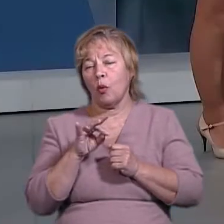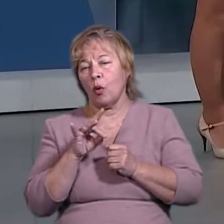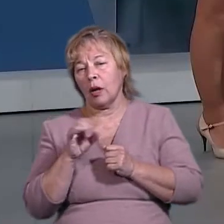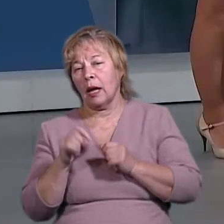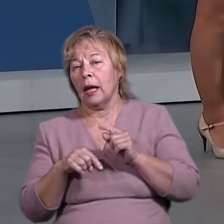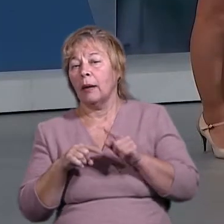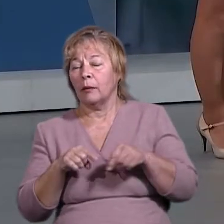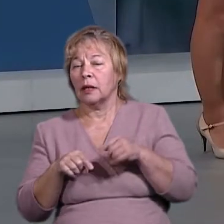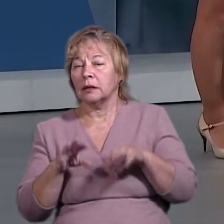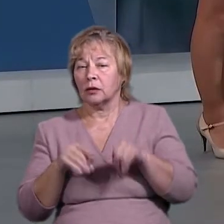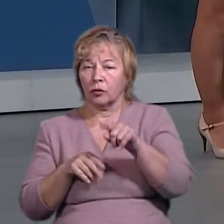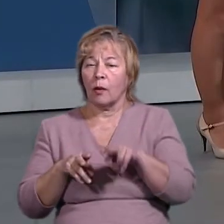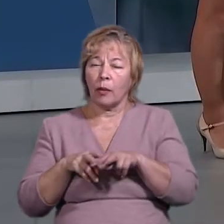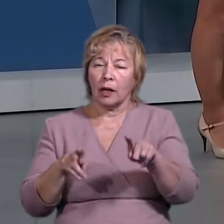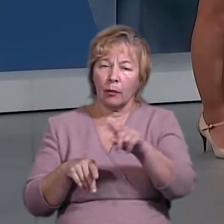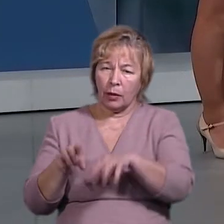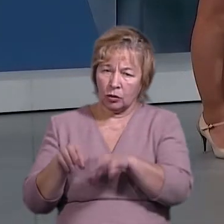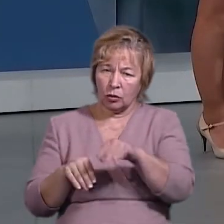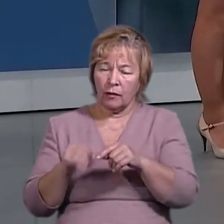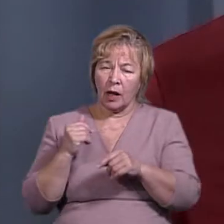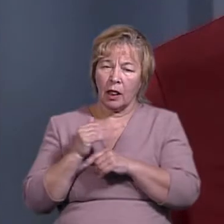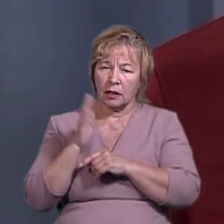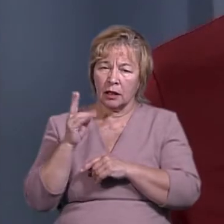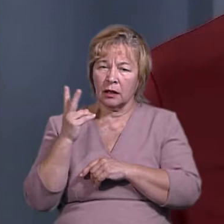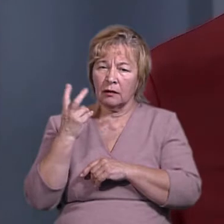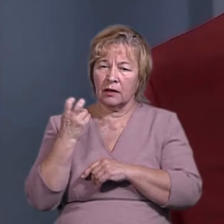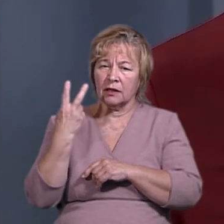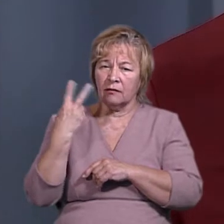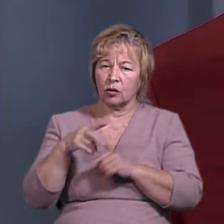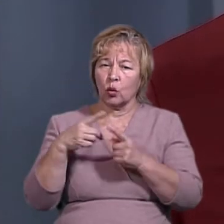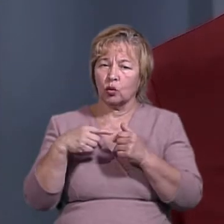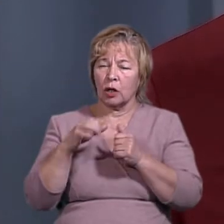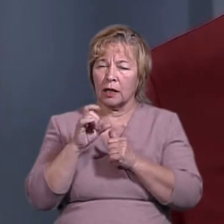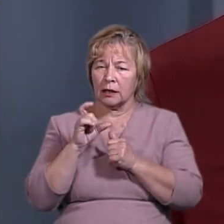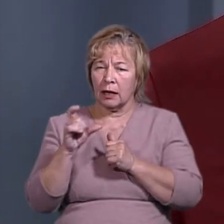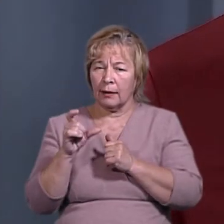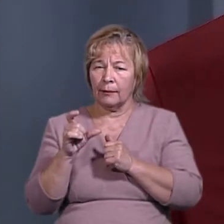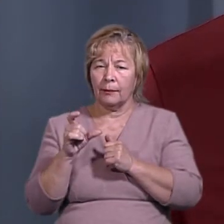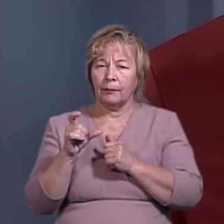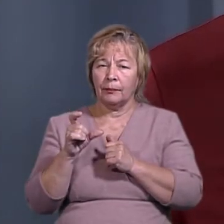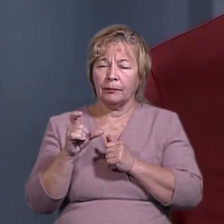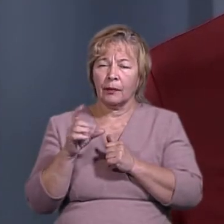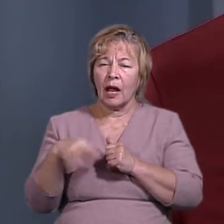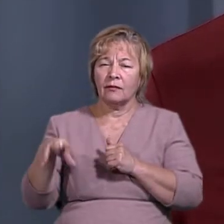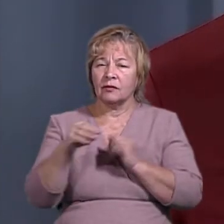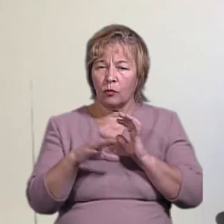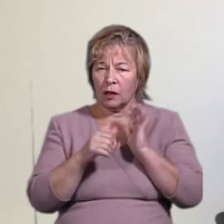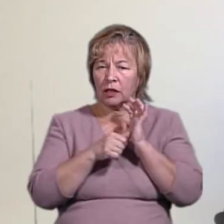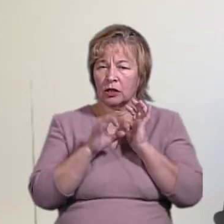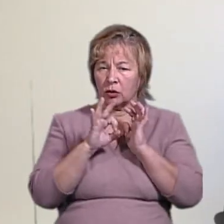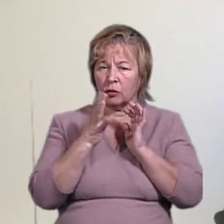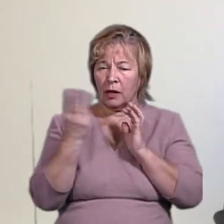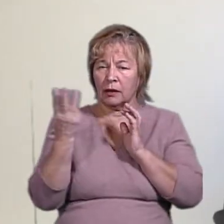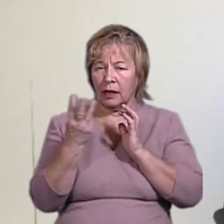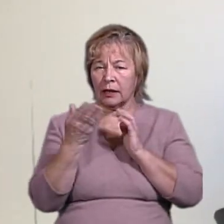І нагадаємо, що ви ввели паралельний підрахунок голосів на 220 дільницях, а всього їх було 605. Тобто, третину